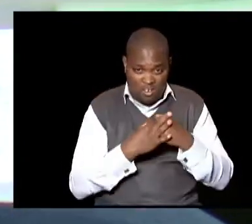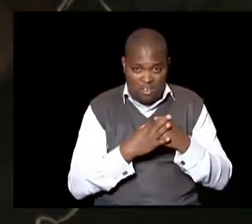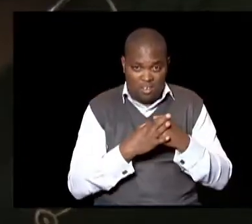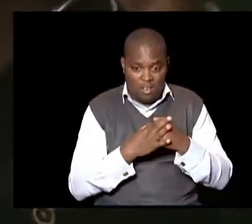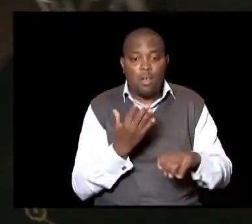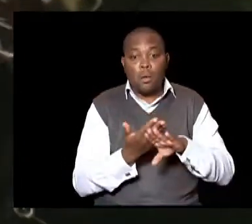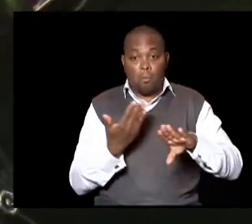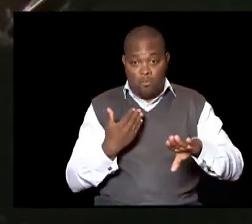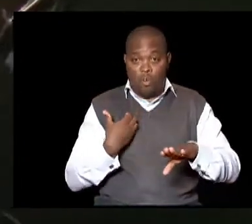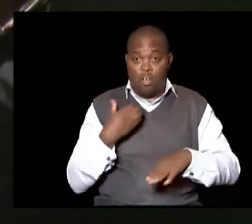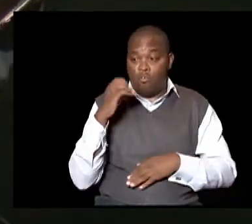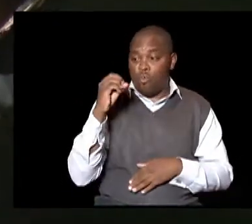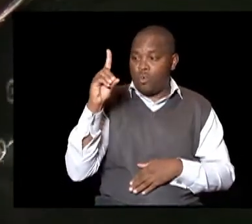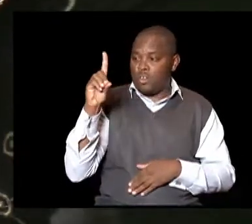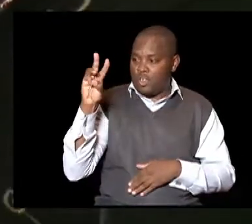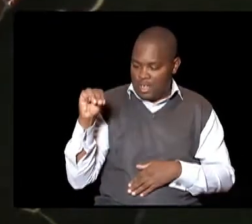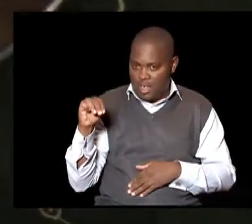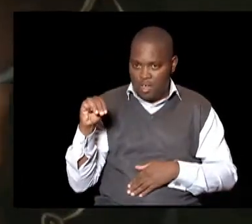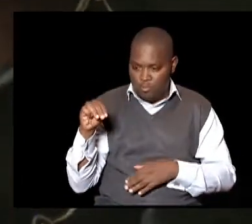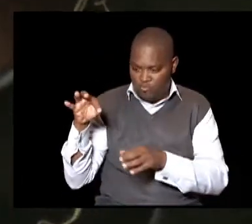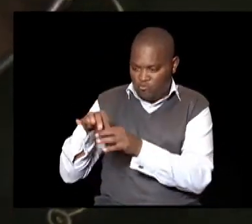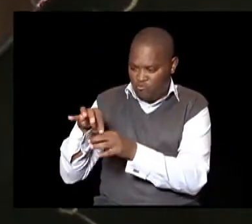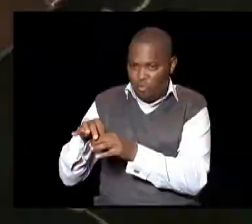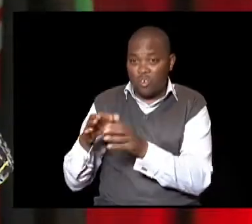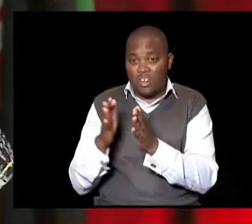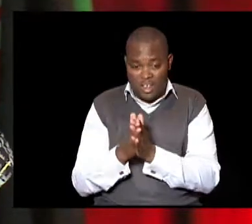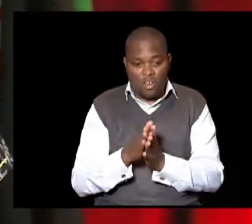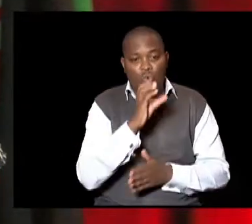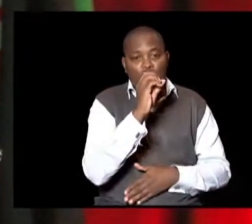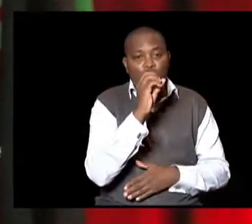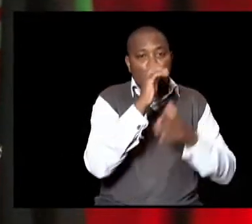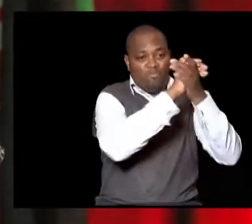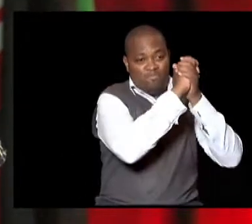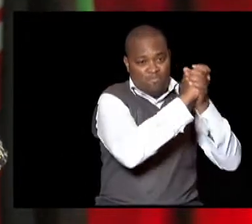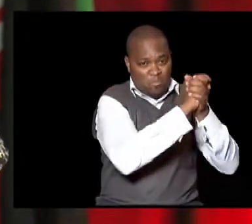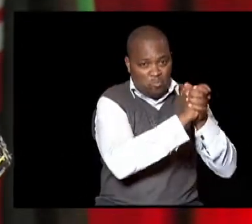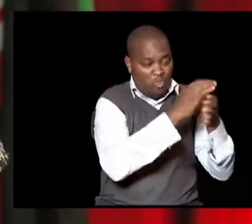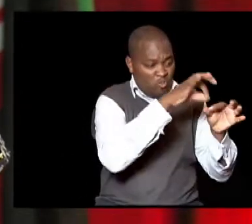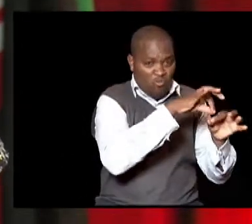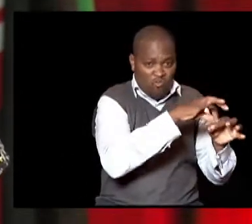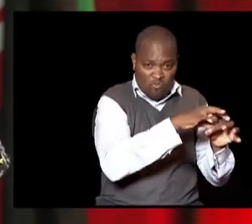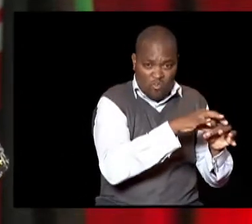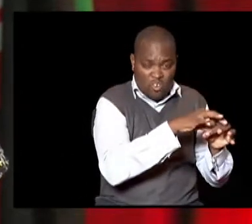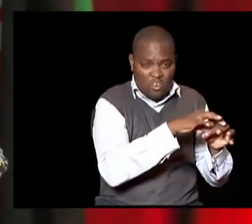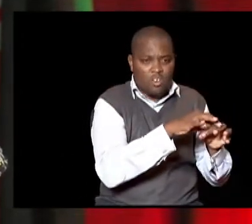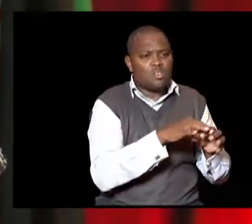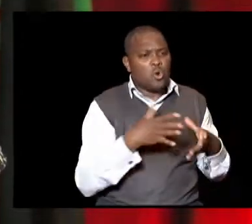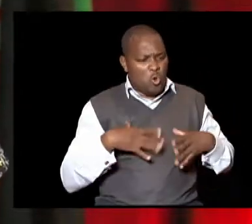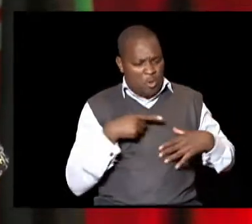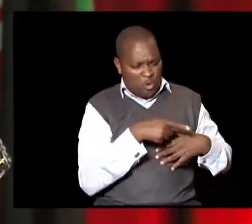wale wengine Labda duwa umweke pare pare pare Masahitu ya uweke Recruitment yetu Vile tunachagua wale watu wabawa